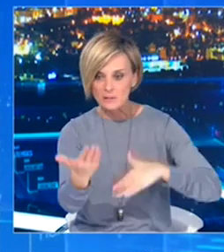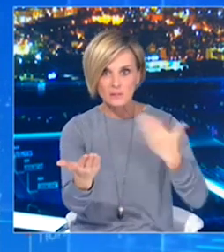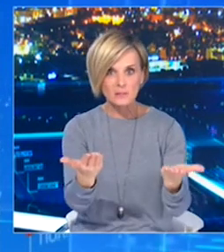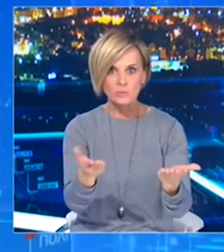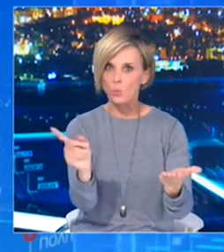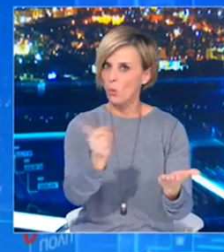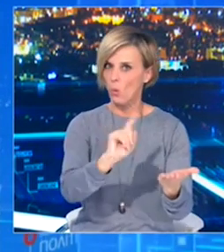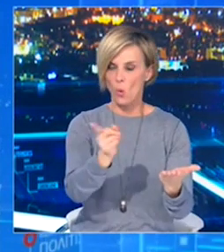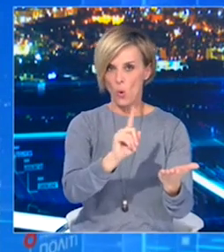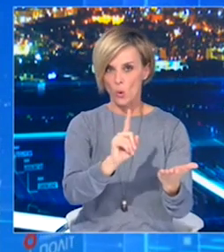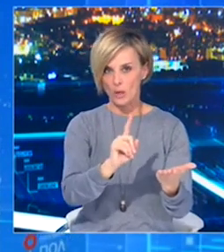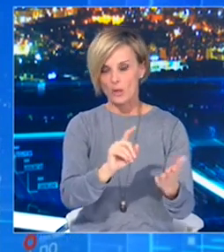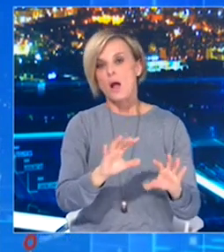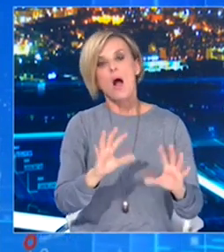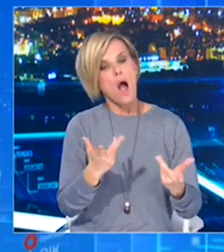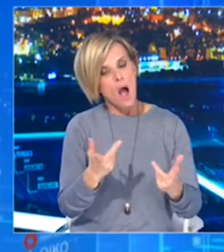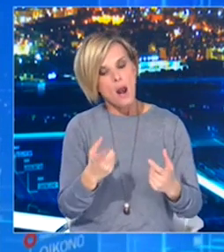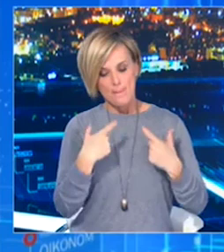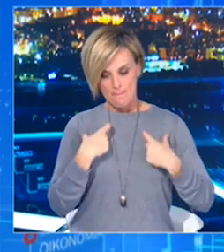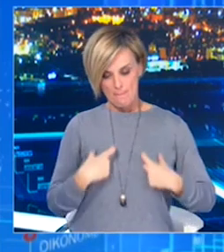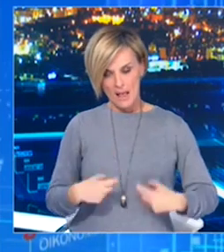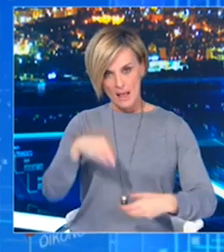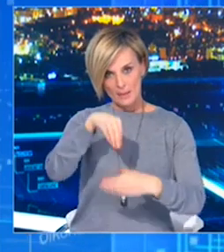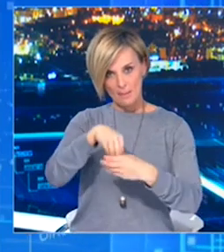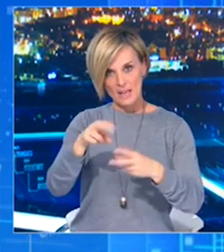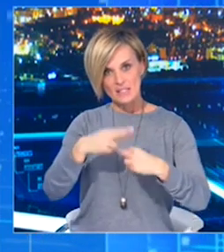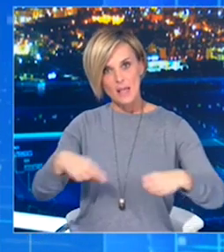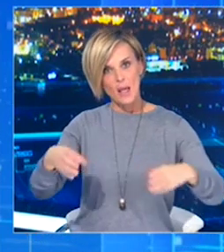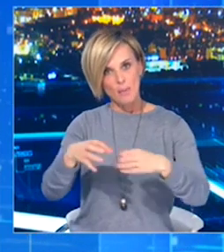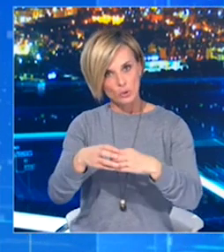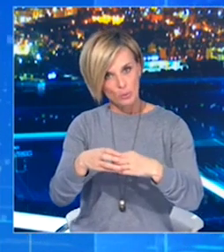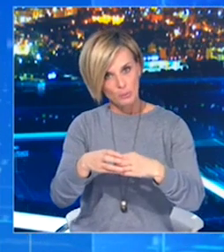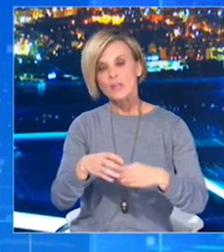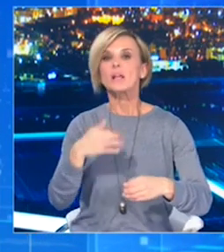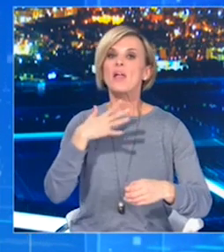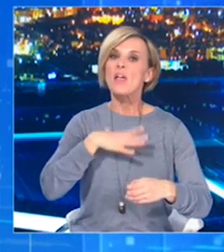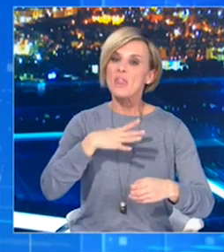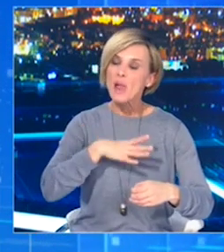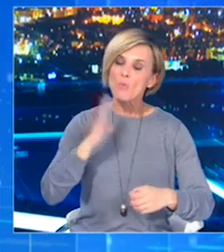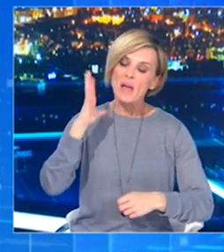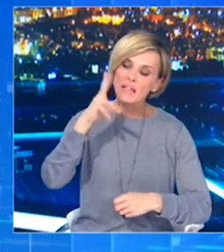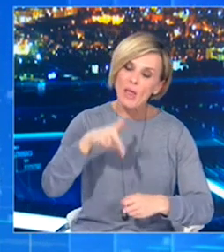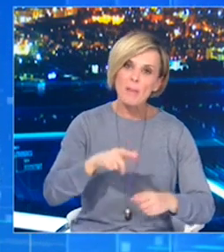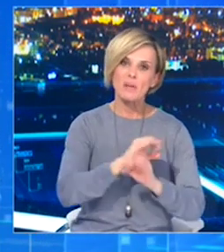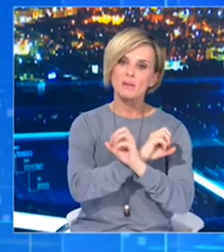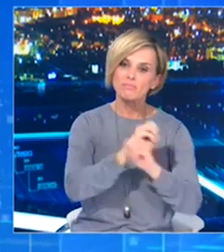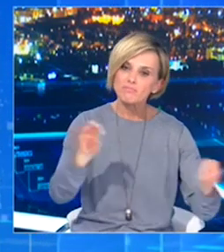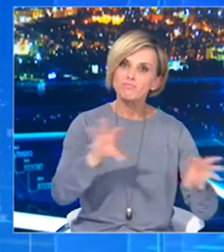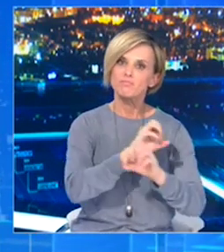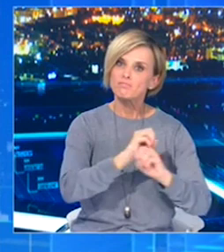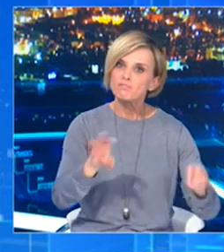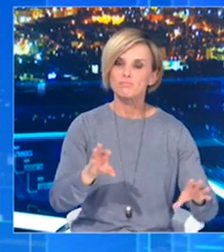όμως συνεχίζουν να κάνουν σχετικές δηλώσεις μέλη της Επιτροπής ότι θα ήθελαν καθημερινή και πιο εκτενή ενημέρωση. Κύριε Κοντοζαμάνη,